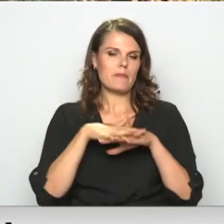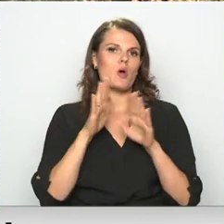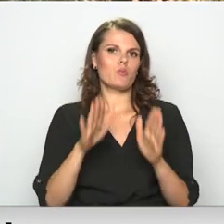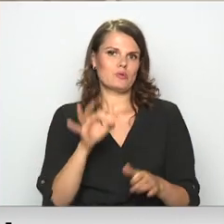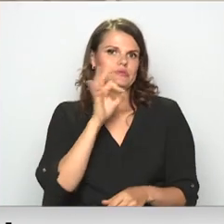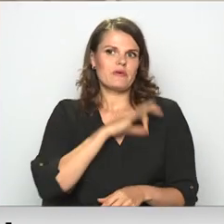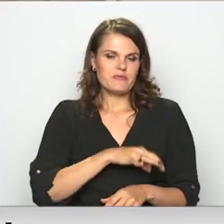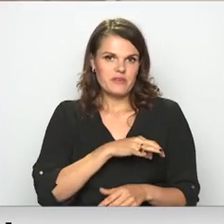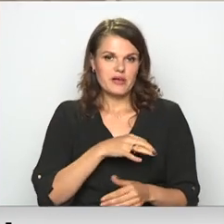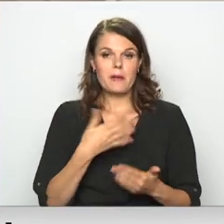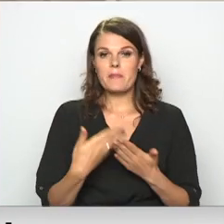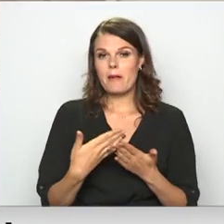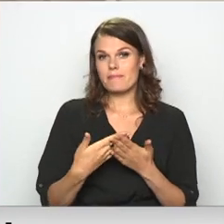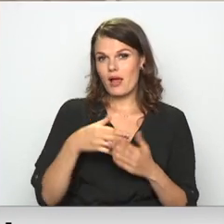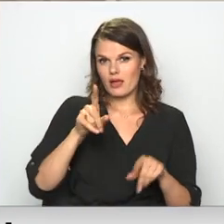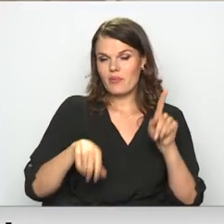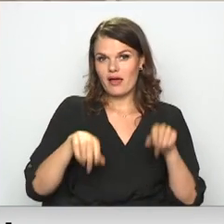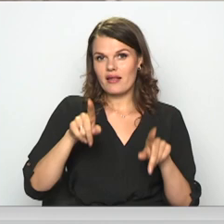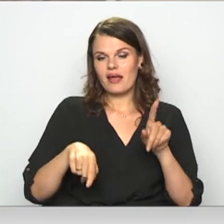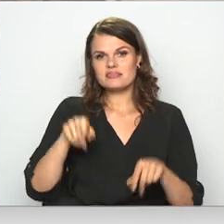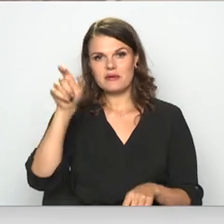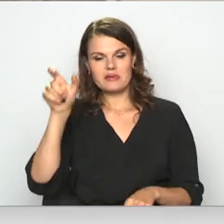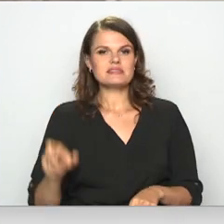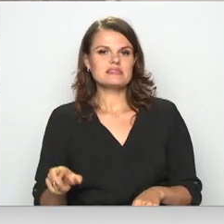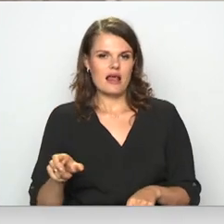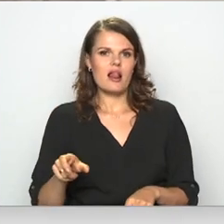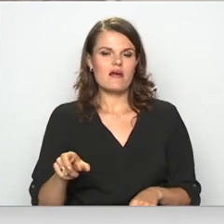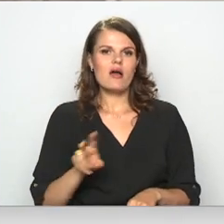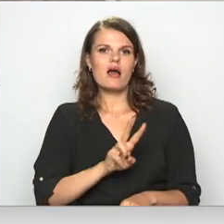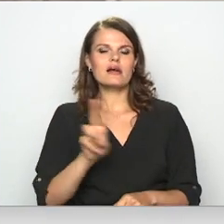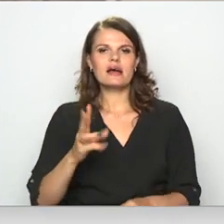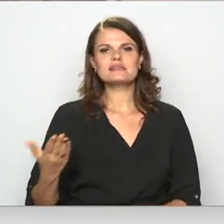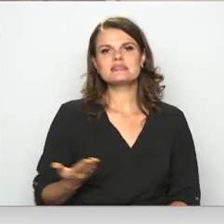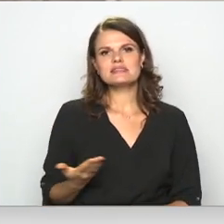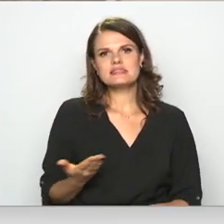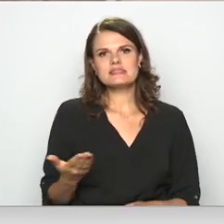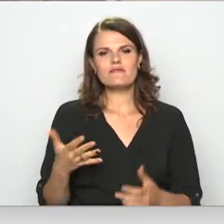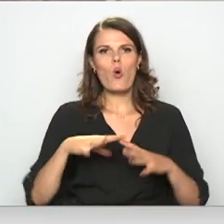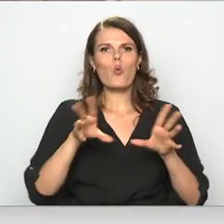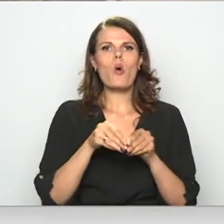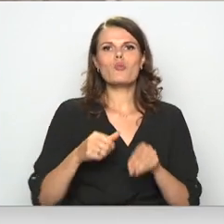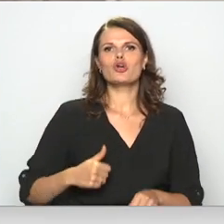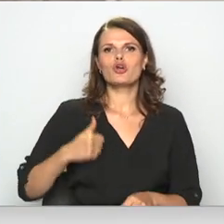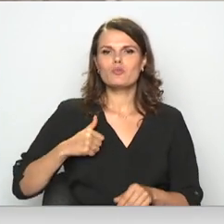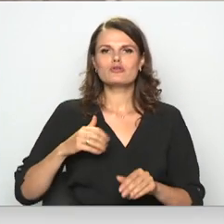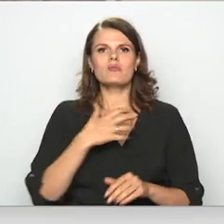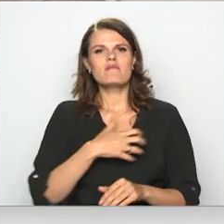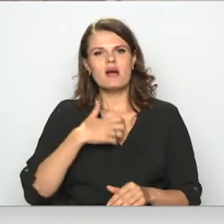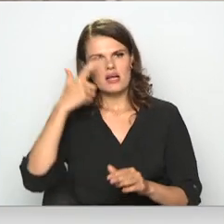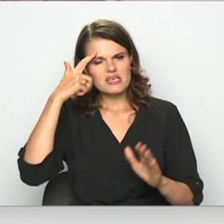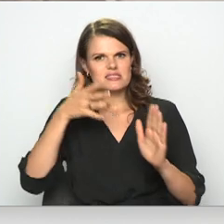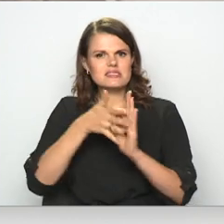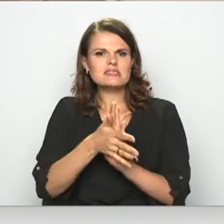Reizēm pat cilvēkiem un iedzīvotājiem, kas dzīvo kādā kopīpašumā, vai saprastu